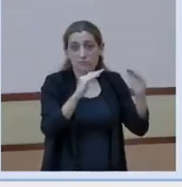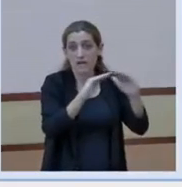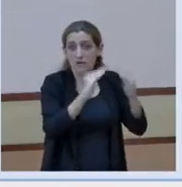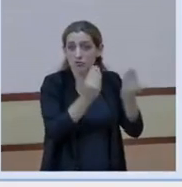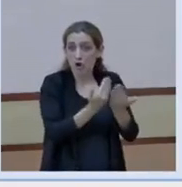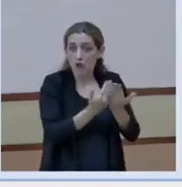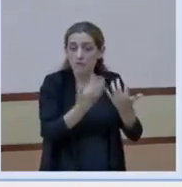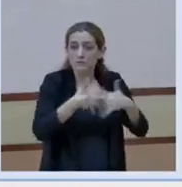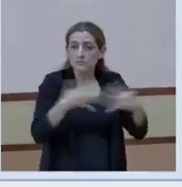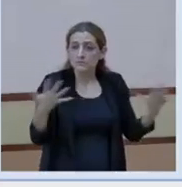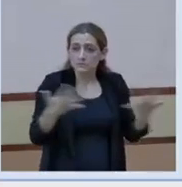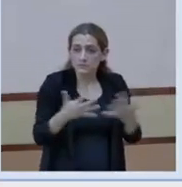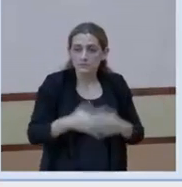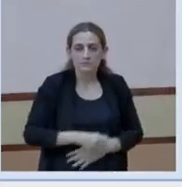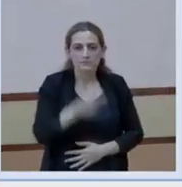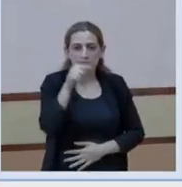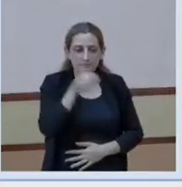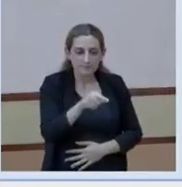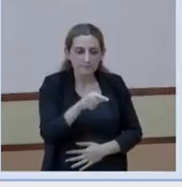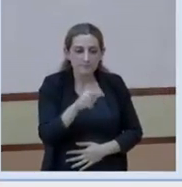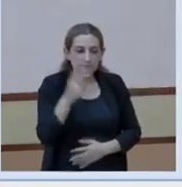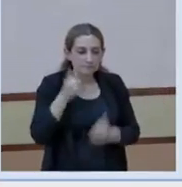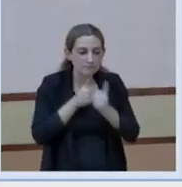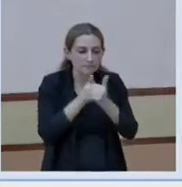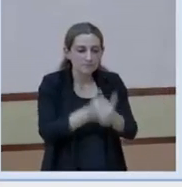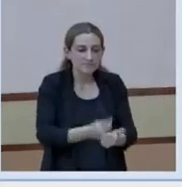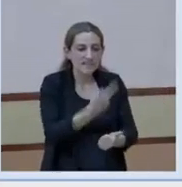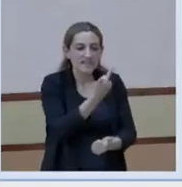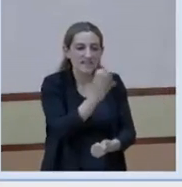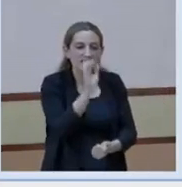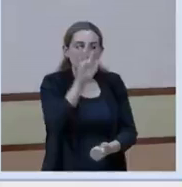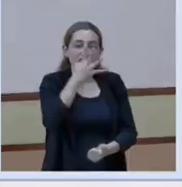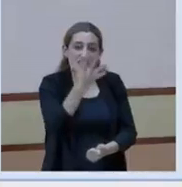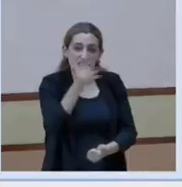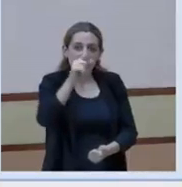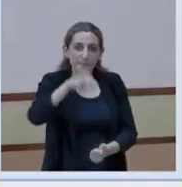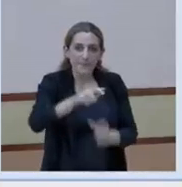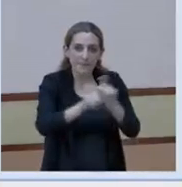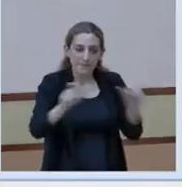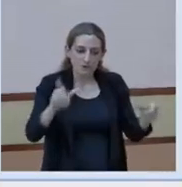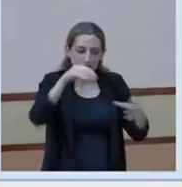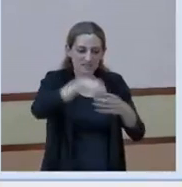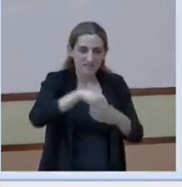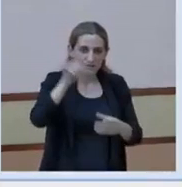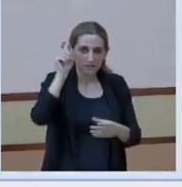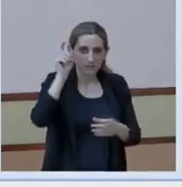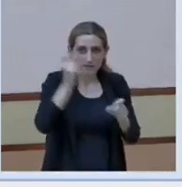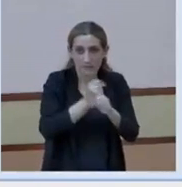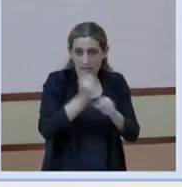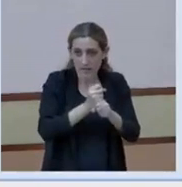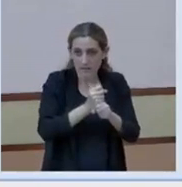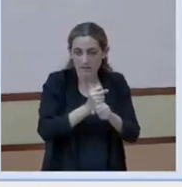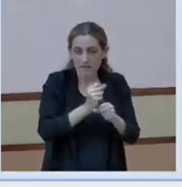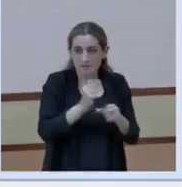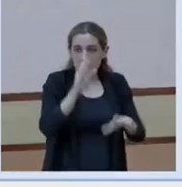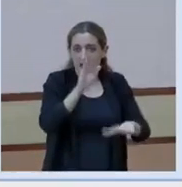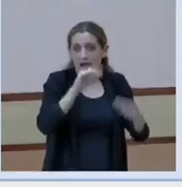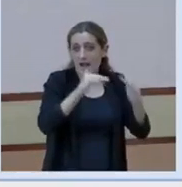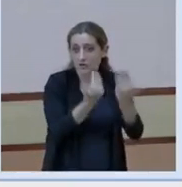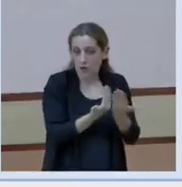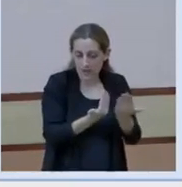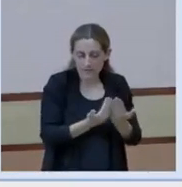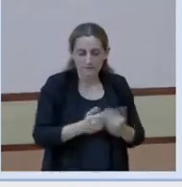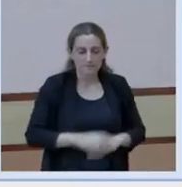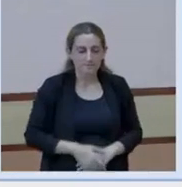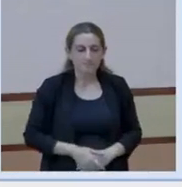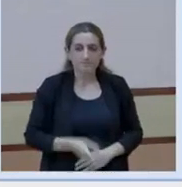105.000 persones que treballen en centres docents i hem fet aquest anàlisi que ja les hem explicat